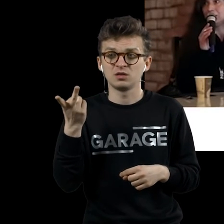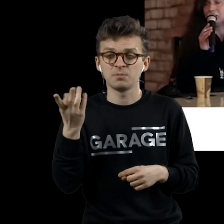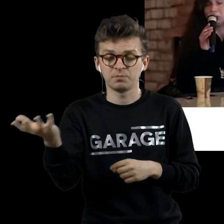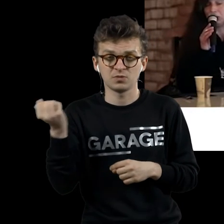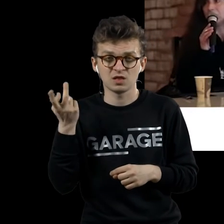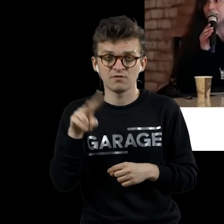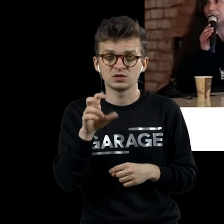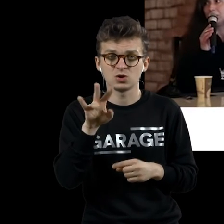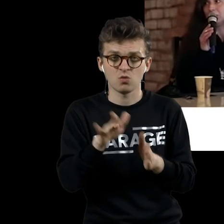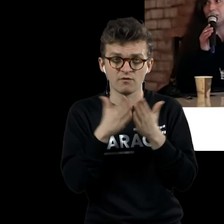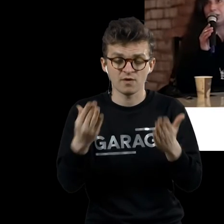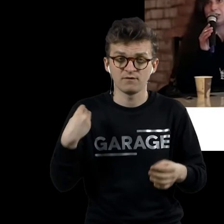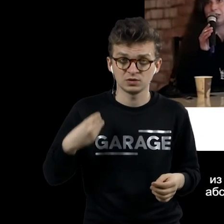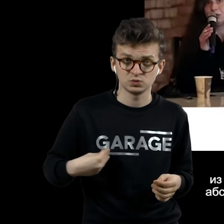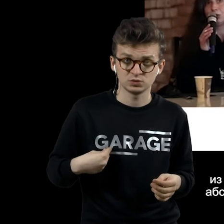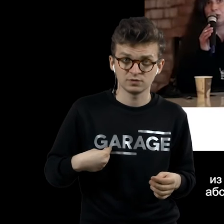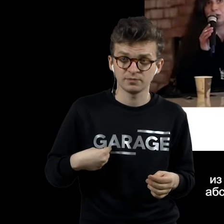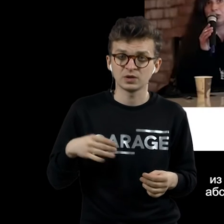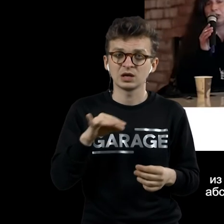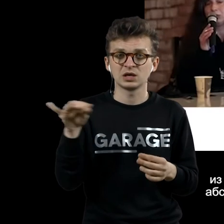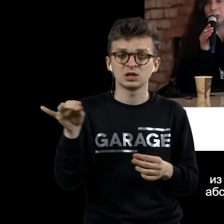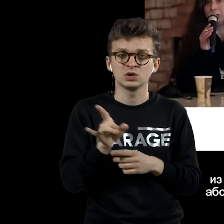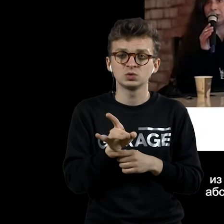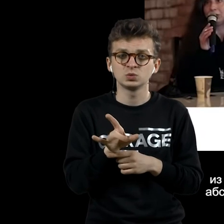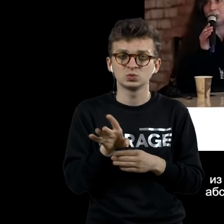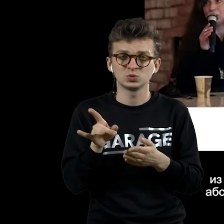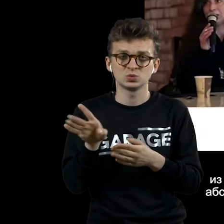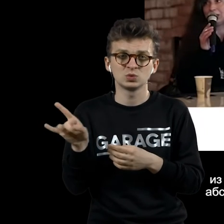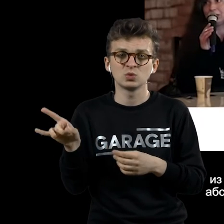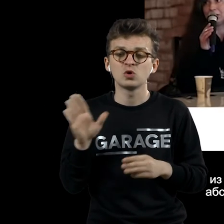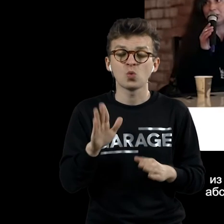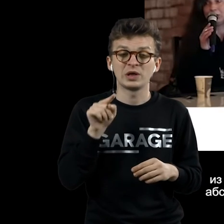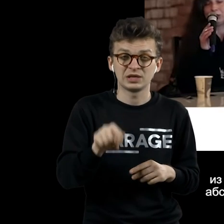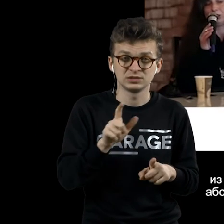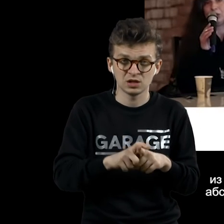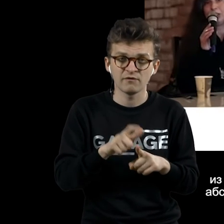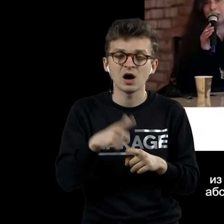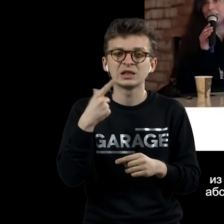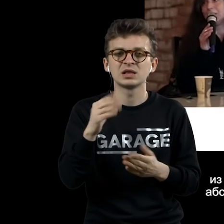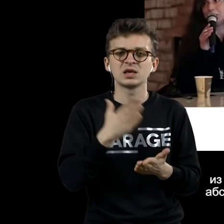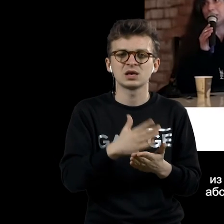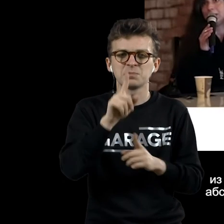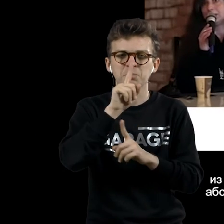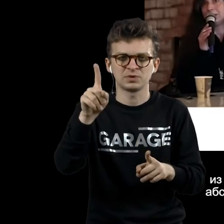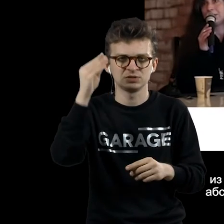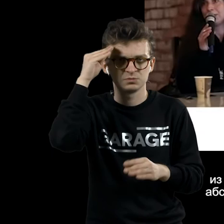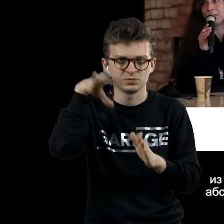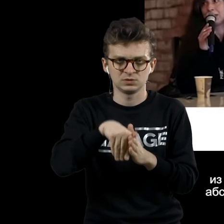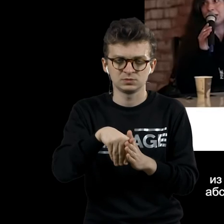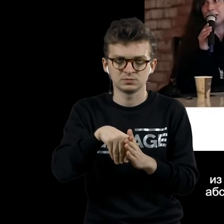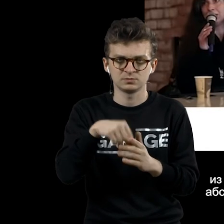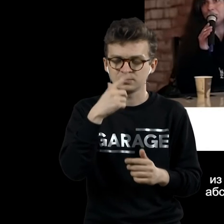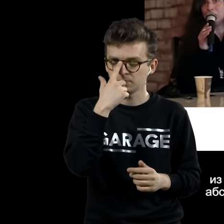разных, берется словарь французского языка, из него выписываются только те слова, которые обозначают абстрактные понятия.